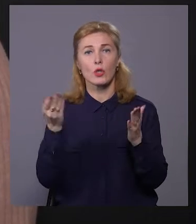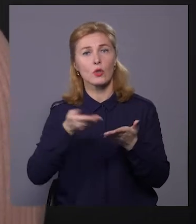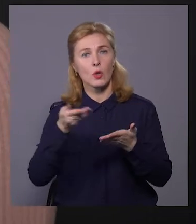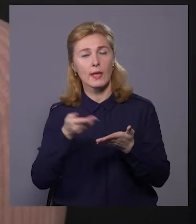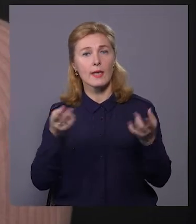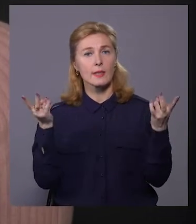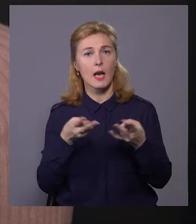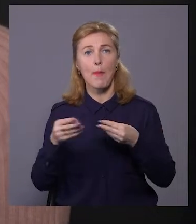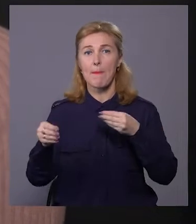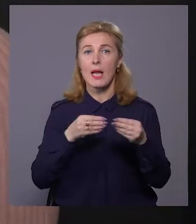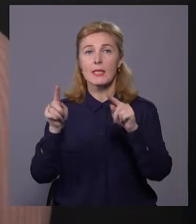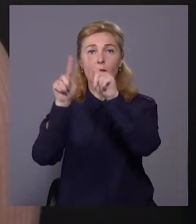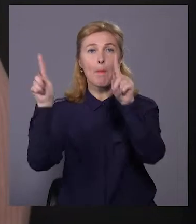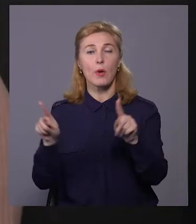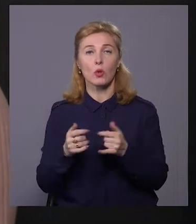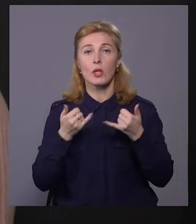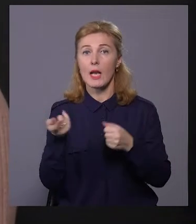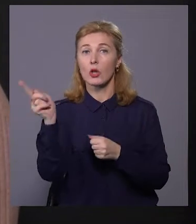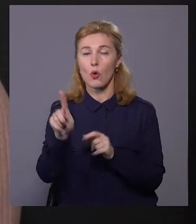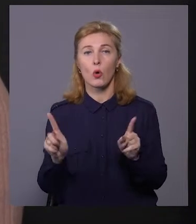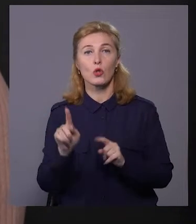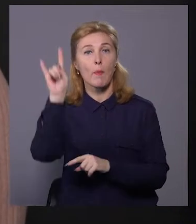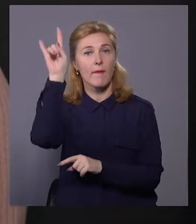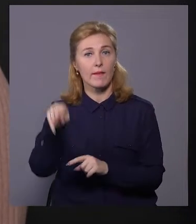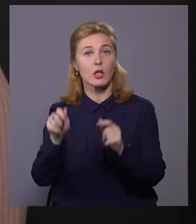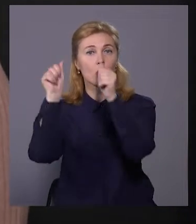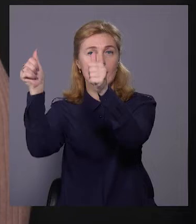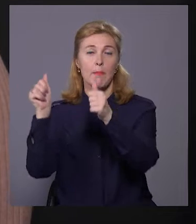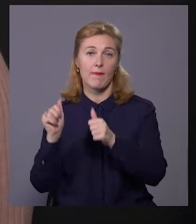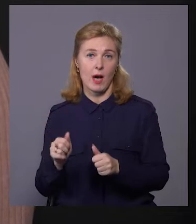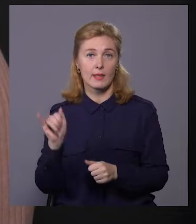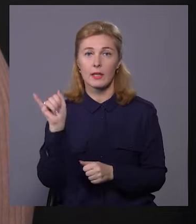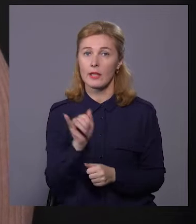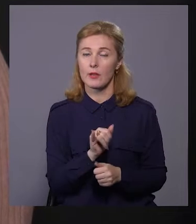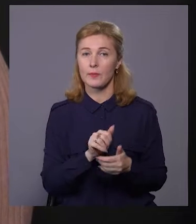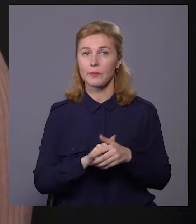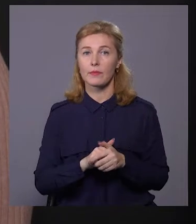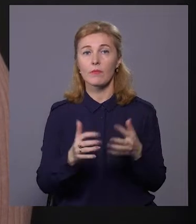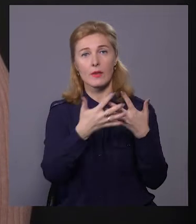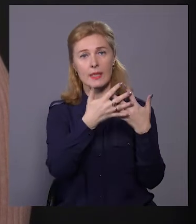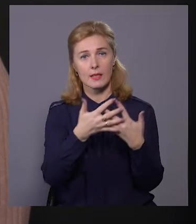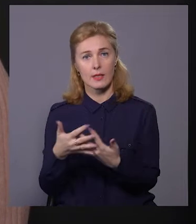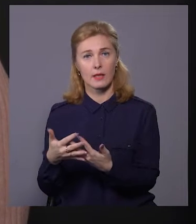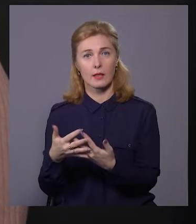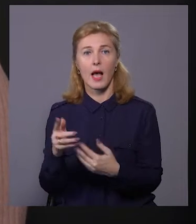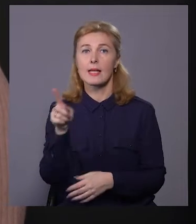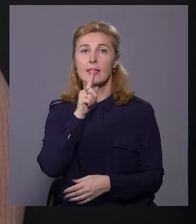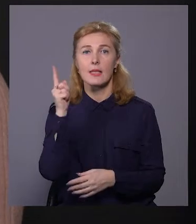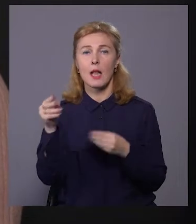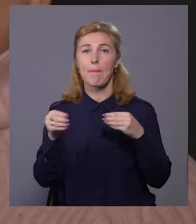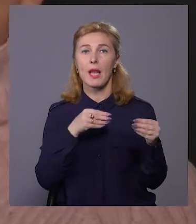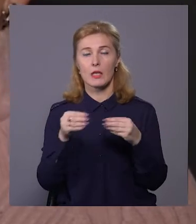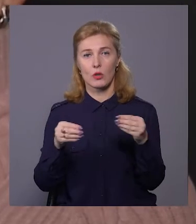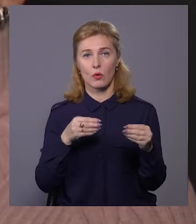пластикова плюнка для того, щоб вікна забивати, і сітка, зелена пластикова